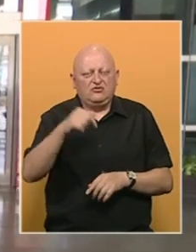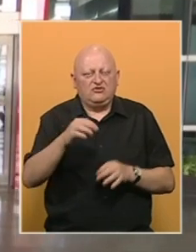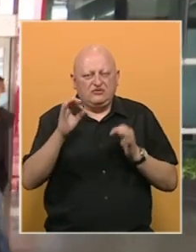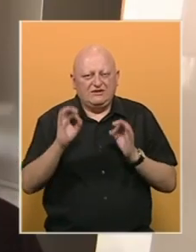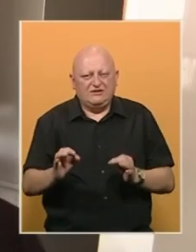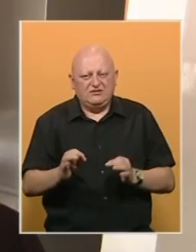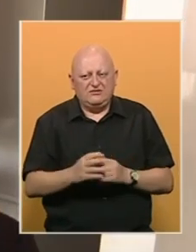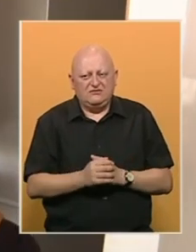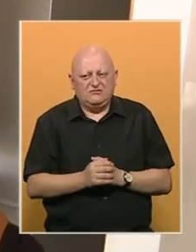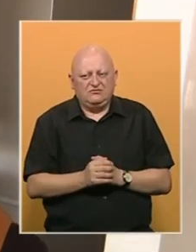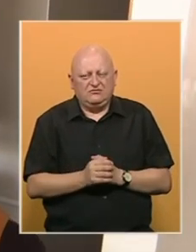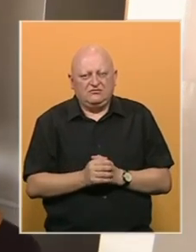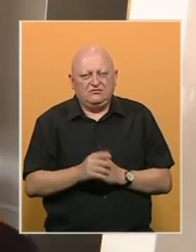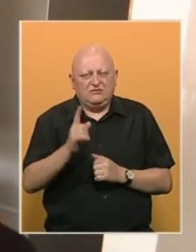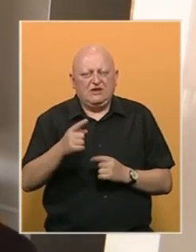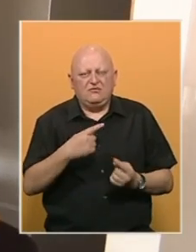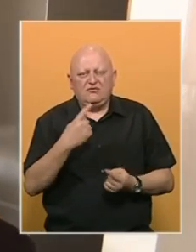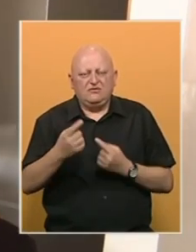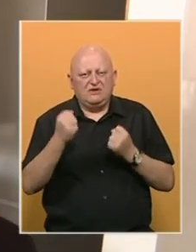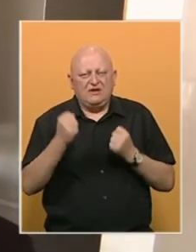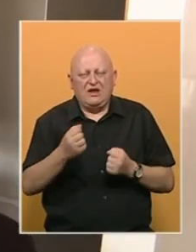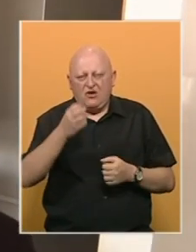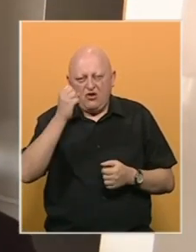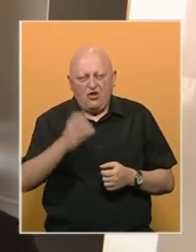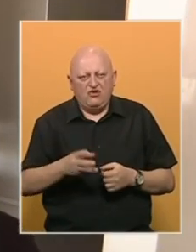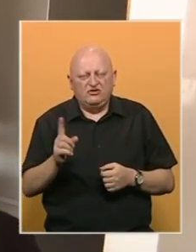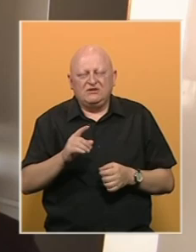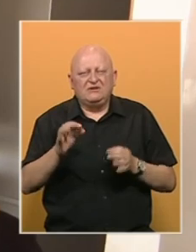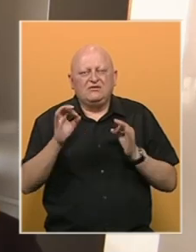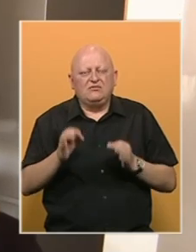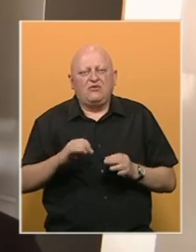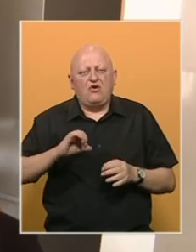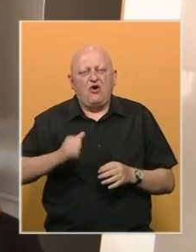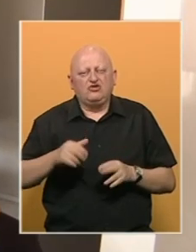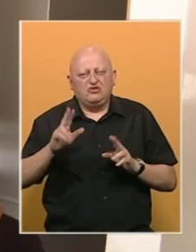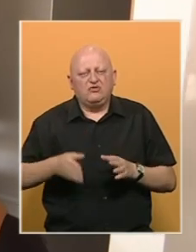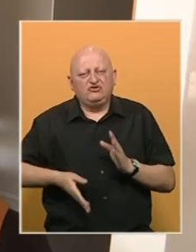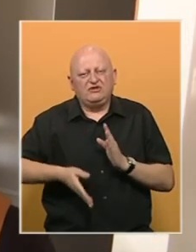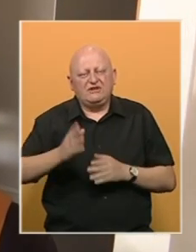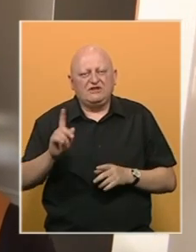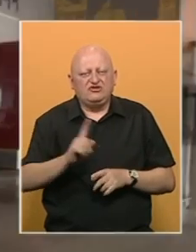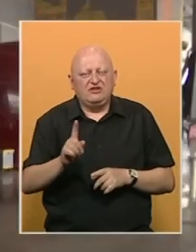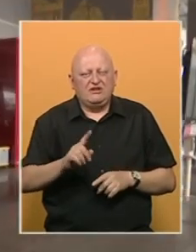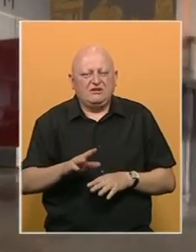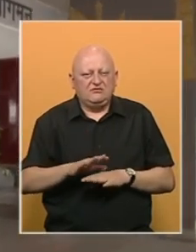sigurno. Tamo je situacija jako loša. Nismo bili sigurni hoćemo li moći izaći ili ne.